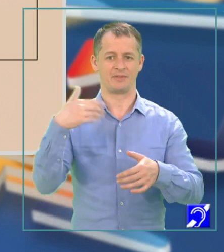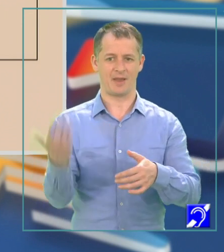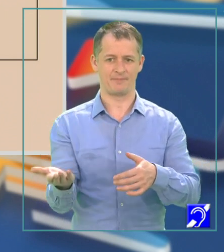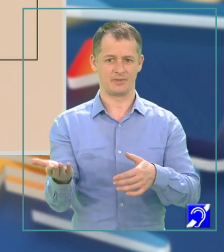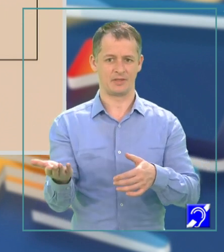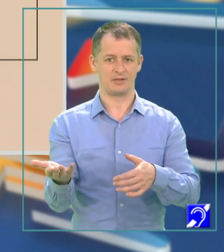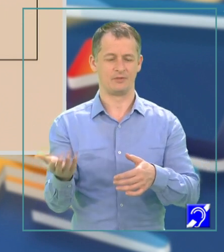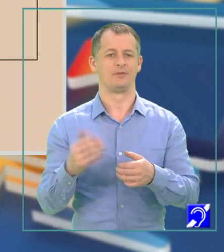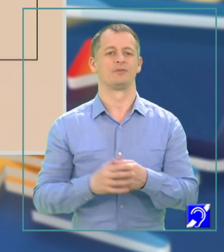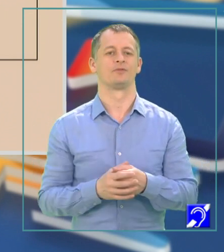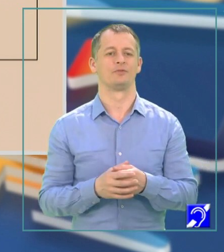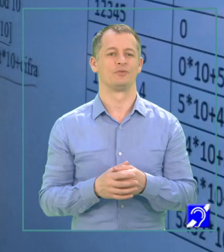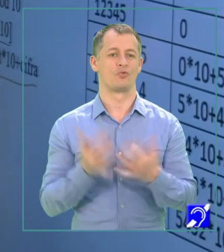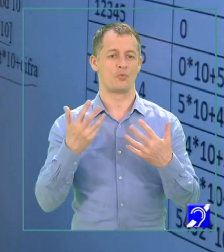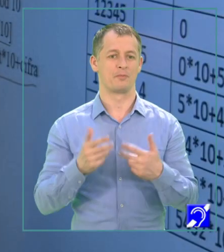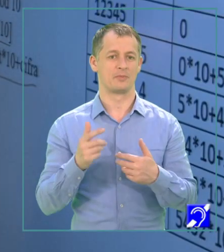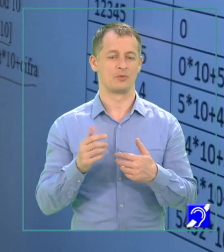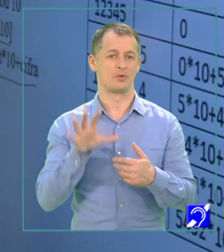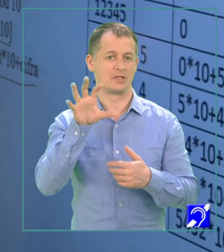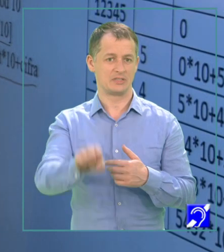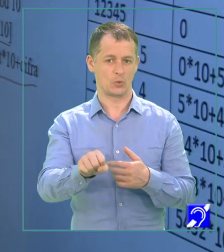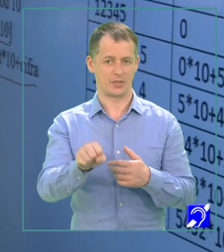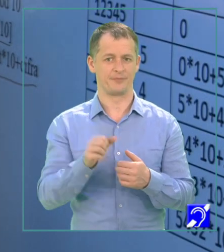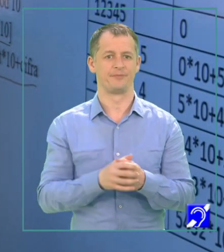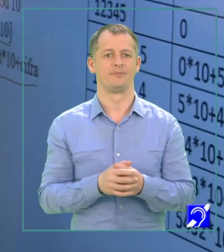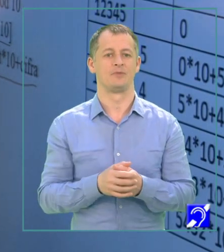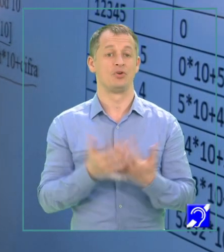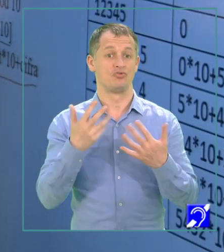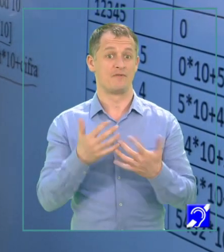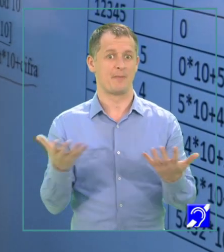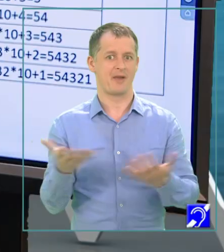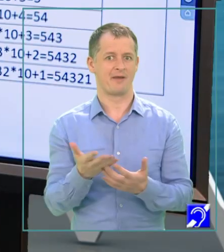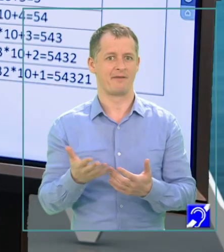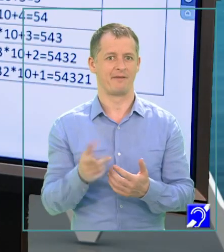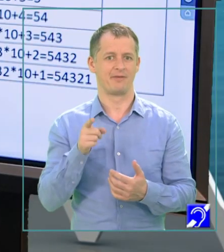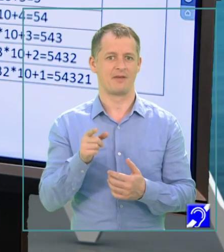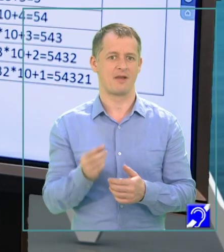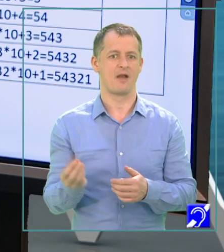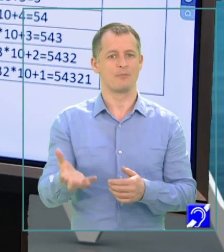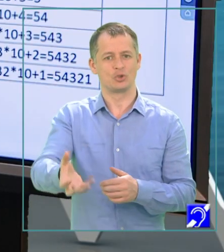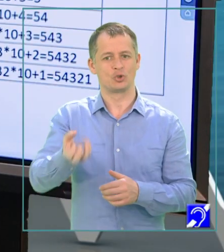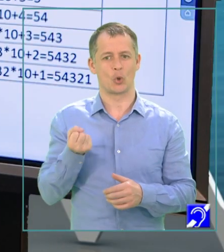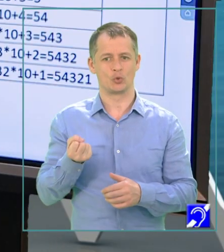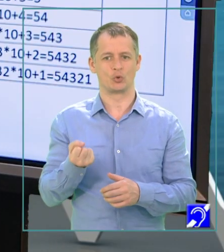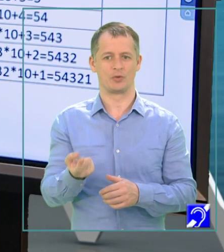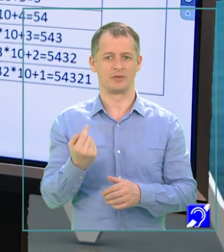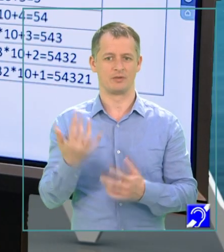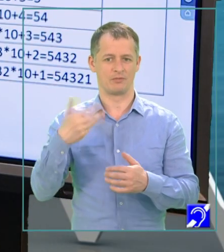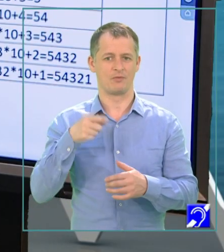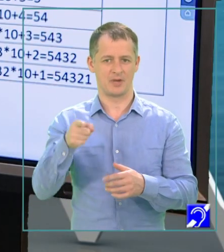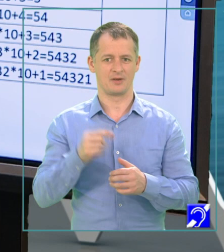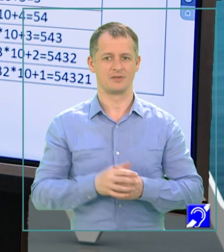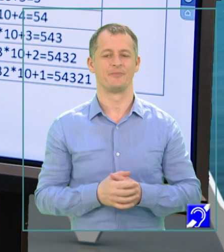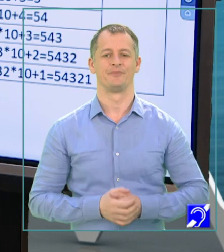numărului reținut în variabila oglindit cifra pe care tocmai am scos-o din număr. Uitați, cifra aici, este